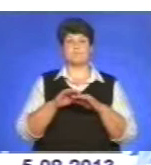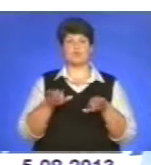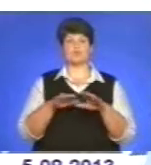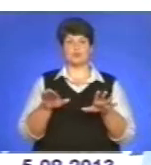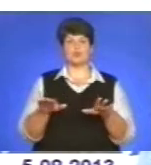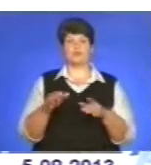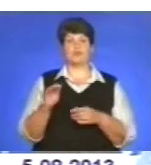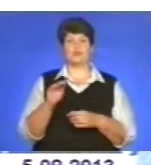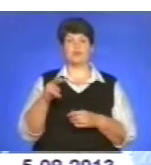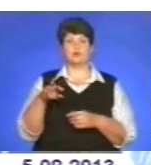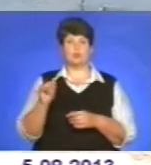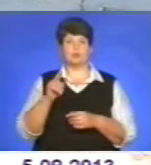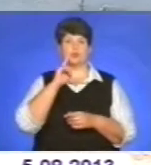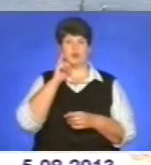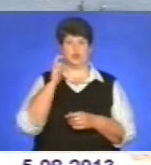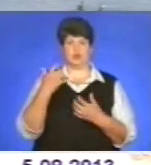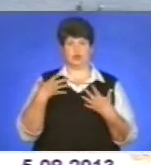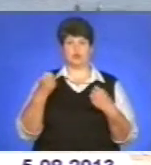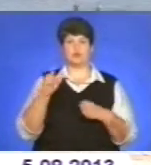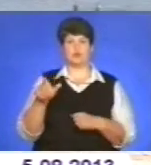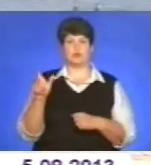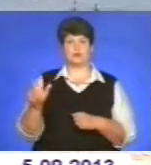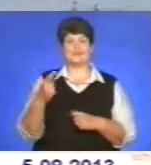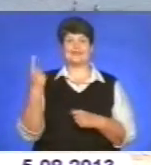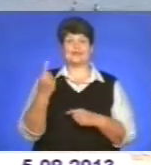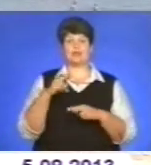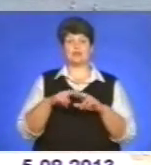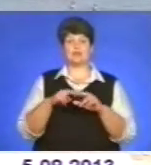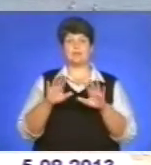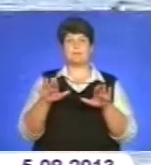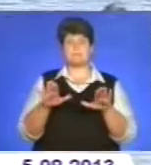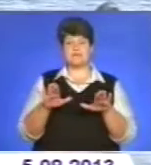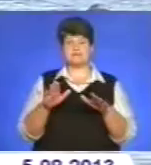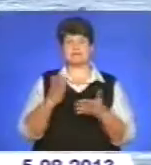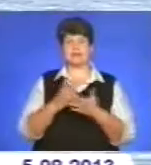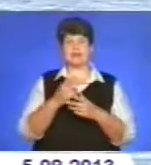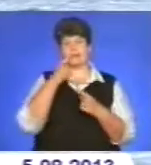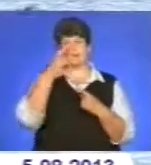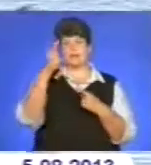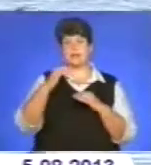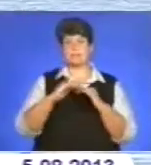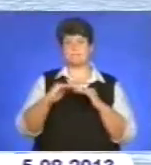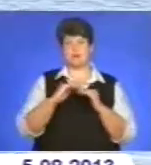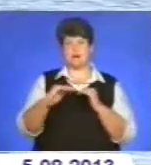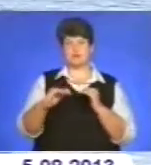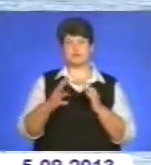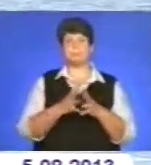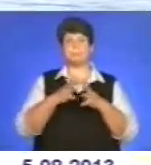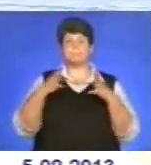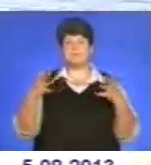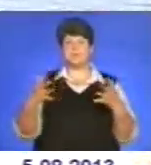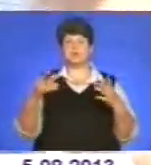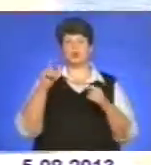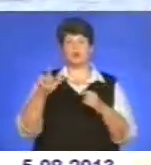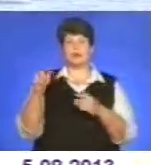абсолютно здорові люди і молоді. Єдиним паспортизованим місцем відпочинку у Тернополі є дальній пляж. Хоча більшість жителів міста